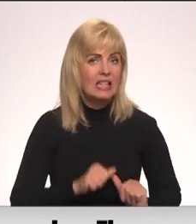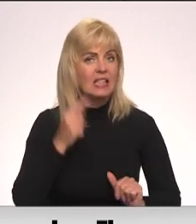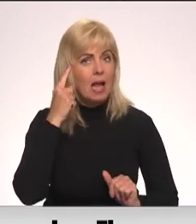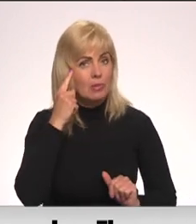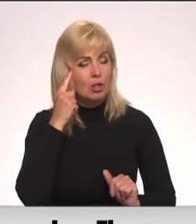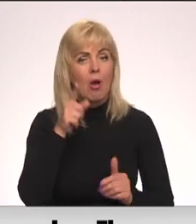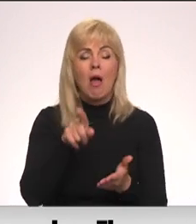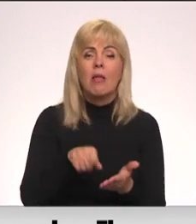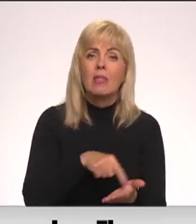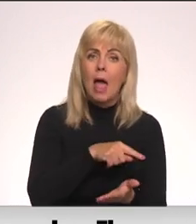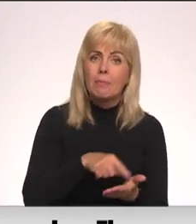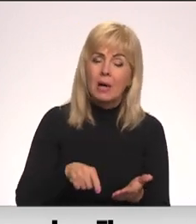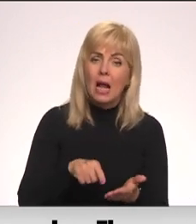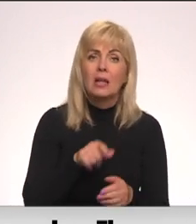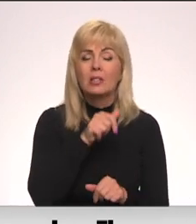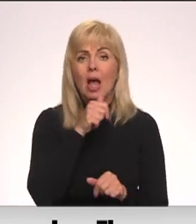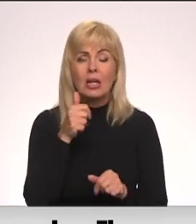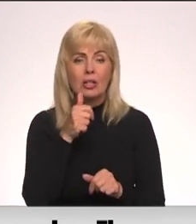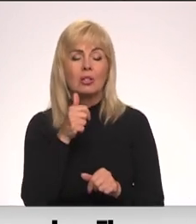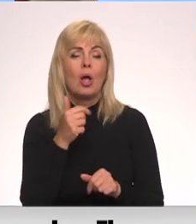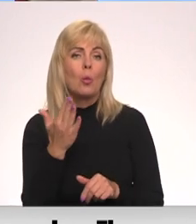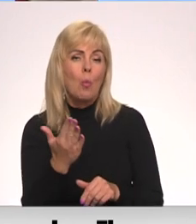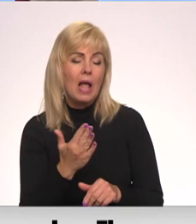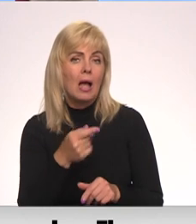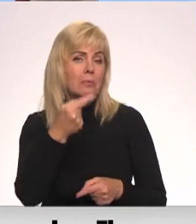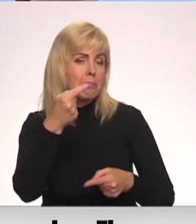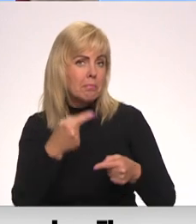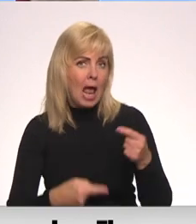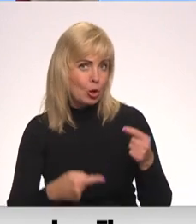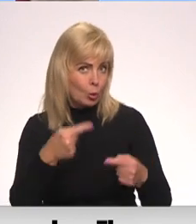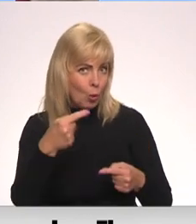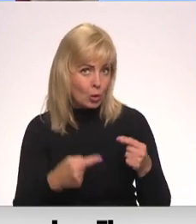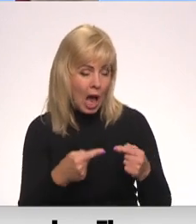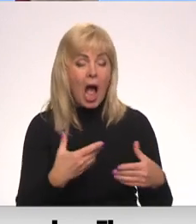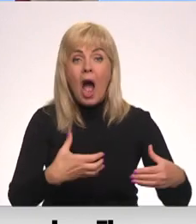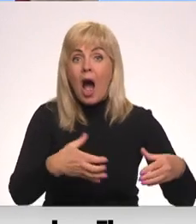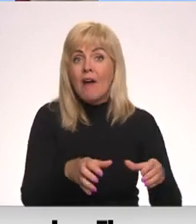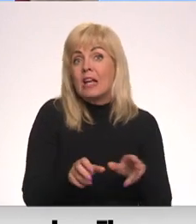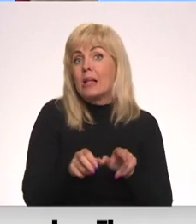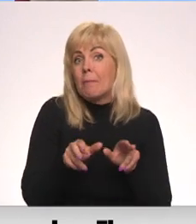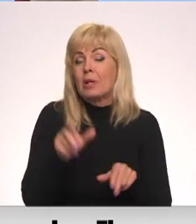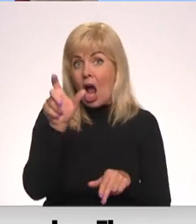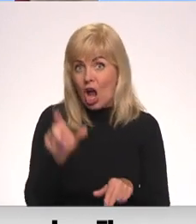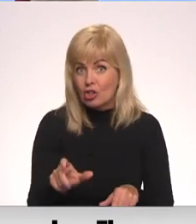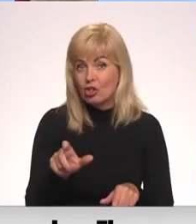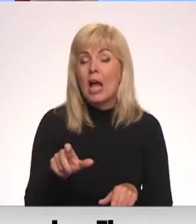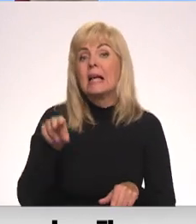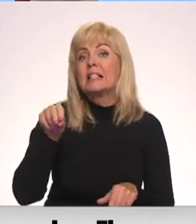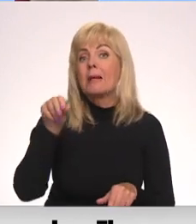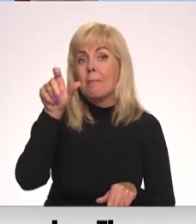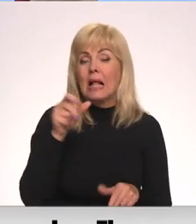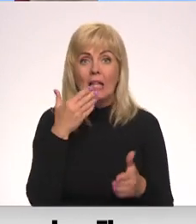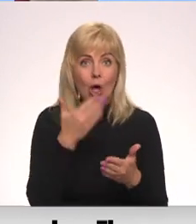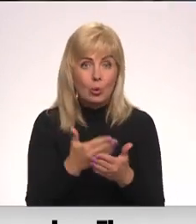ir nemitīgi nonākt pretrunā ar to. Afienības priekšstādātājs Edvards Smiltēns